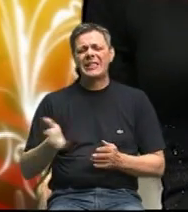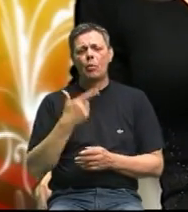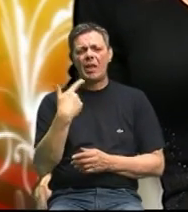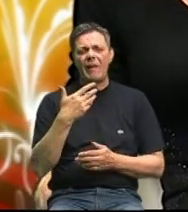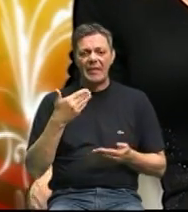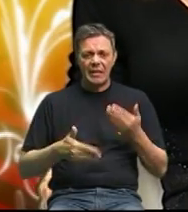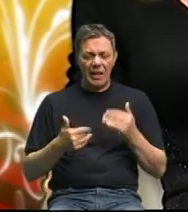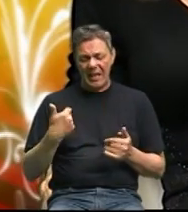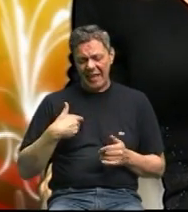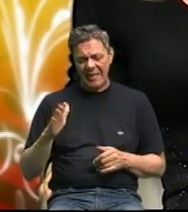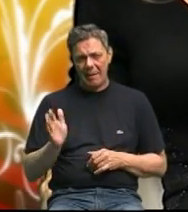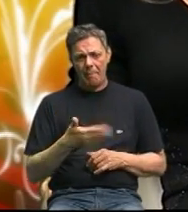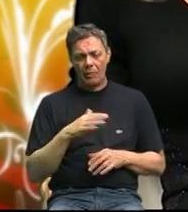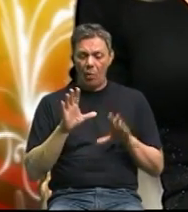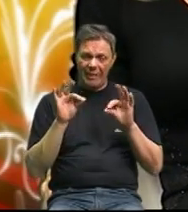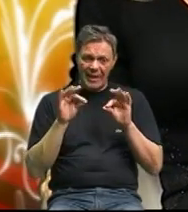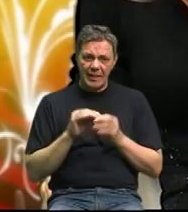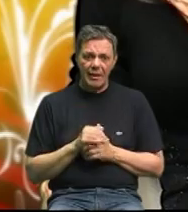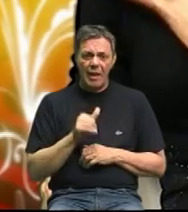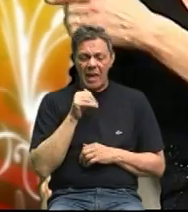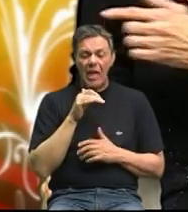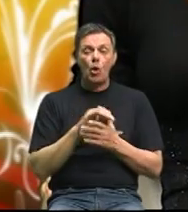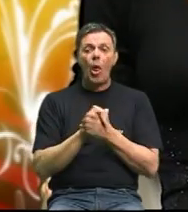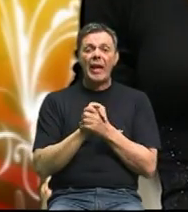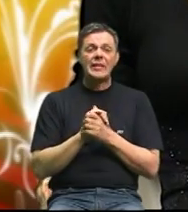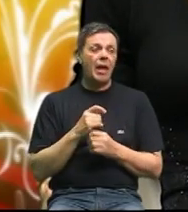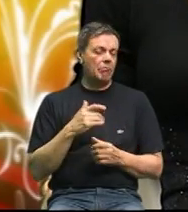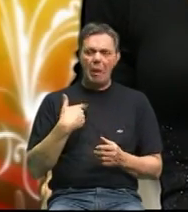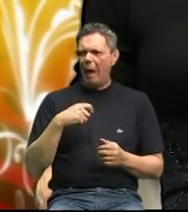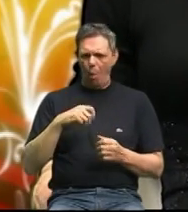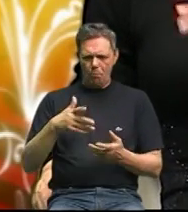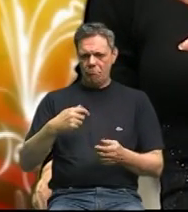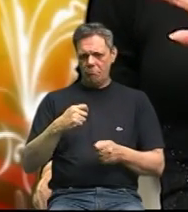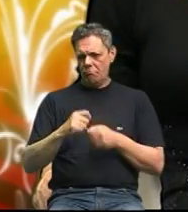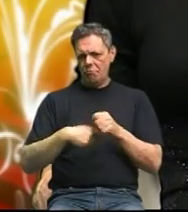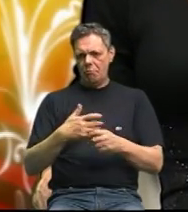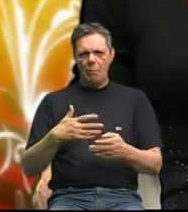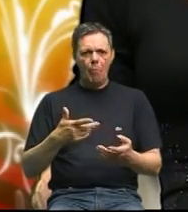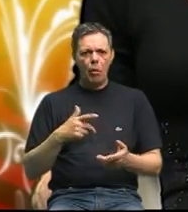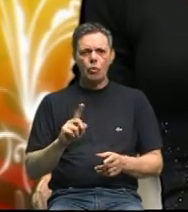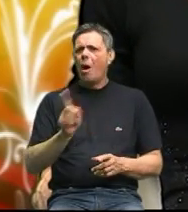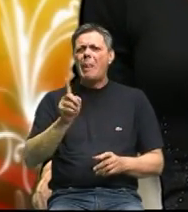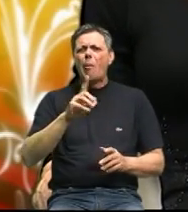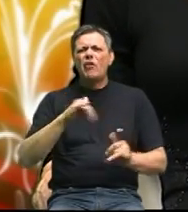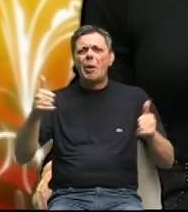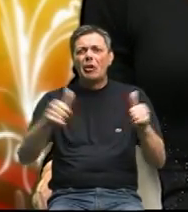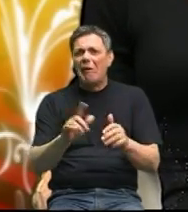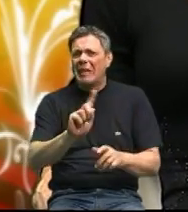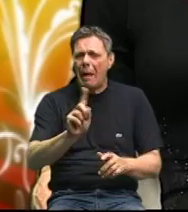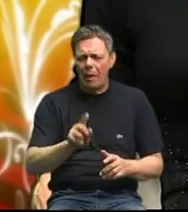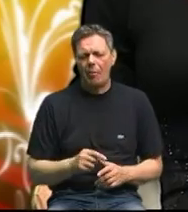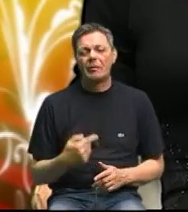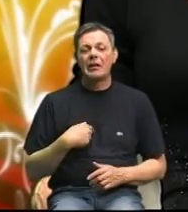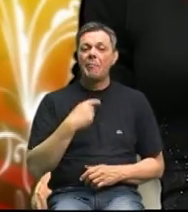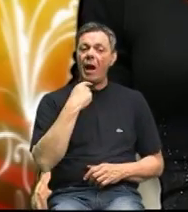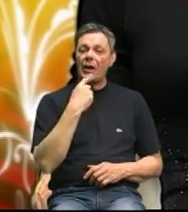sad sem skinula 10 i kolegice na poslu meni kažu više ne mršavi i tada im ja